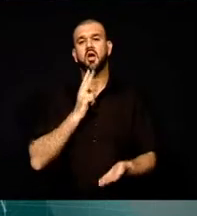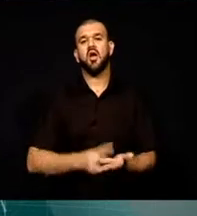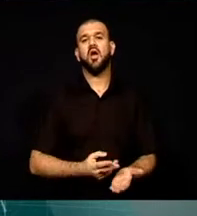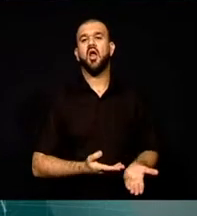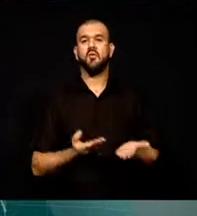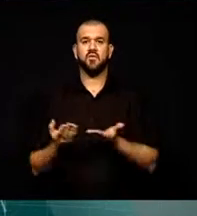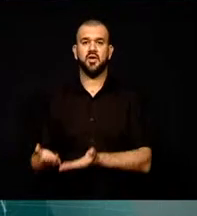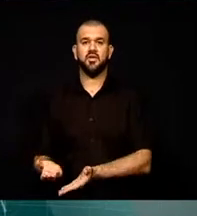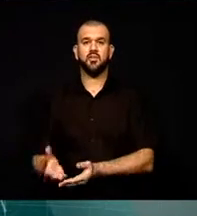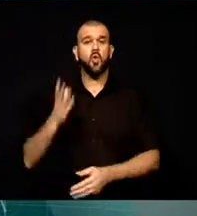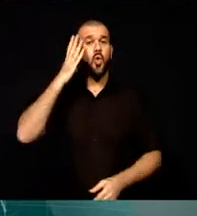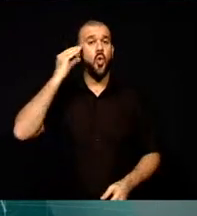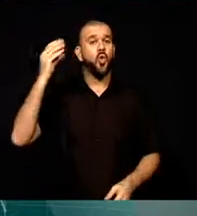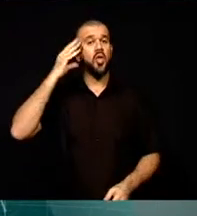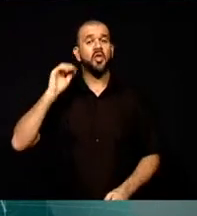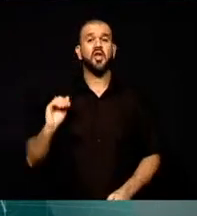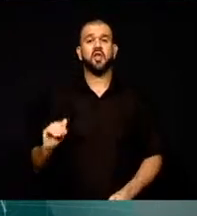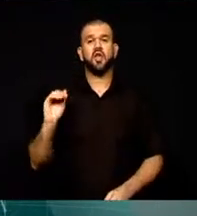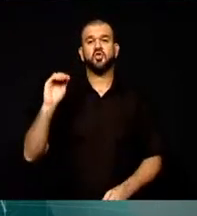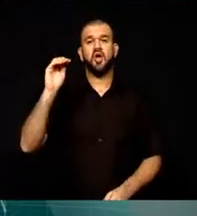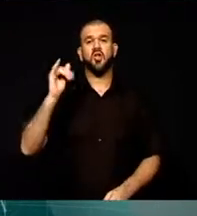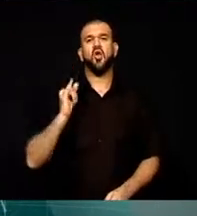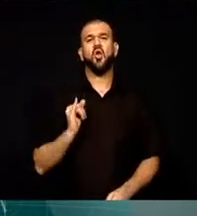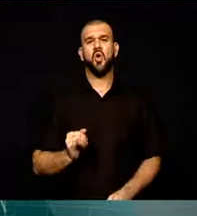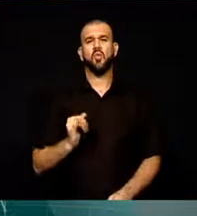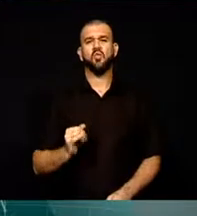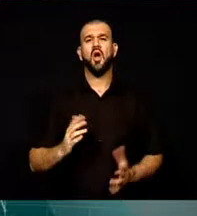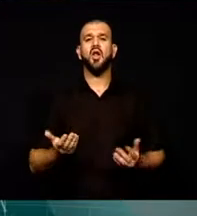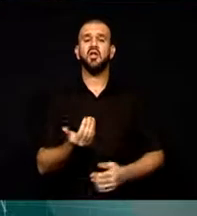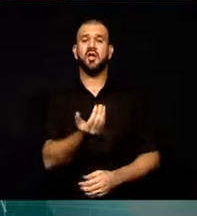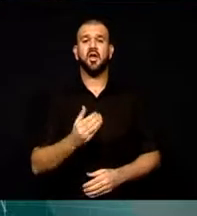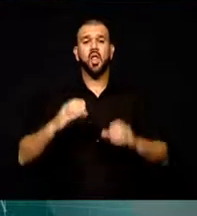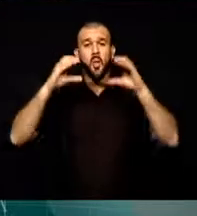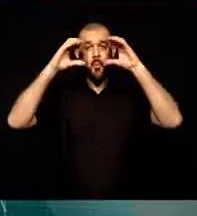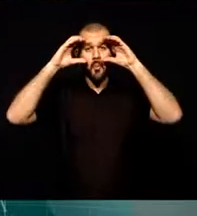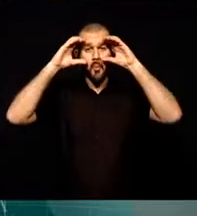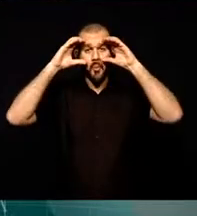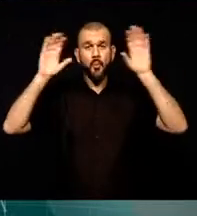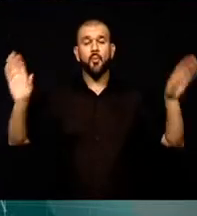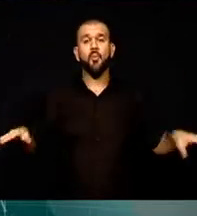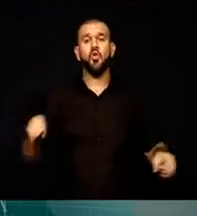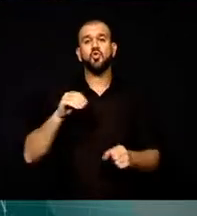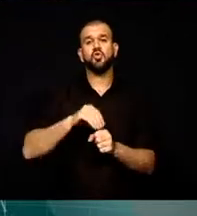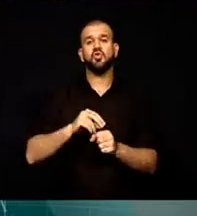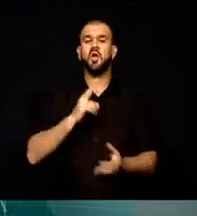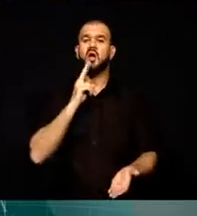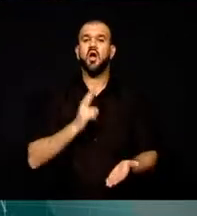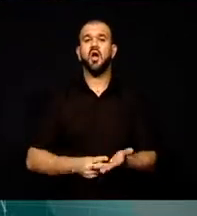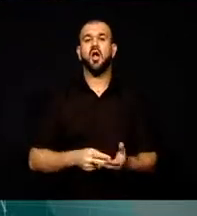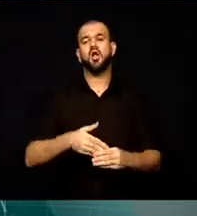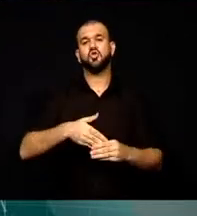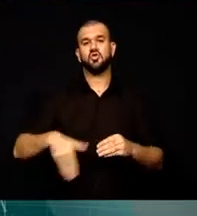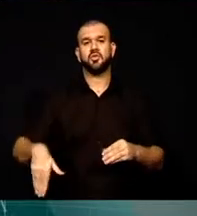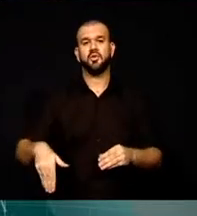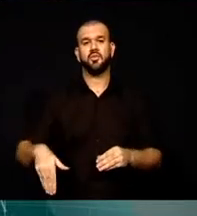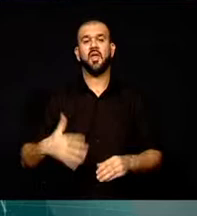Hollanda'da yaşayanların kabusu haline gelen Baykuş için karar çıktı. 50'den